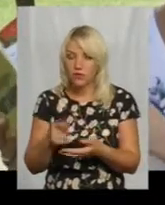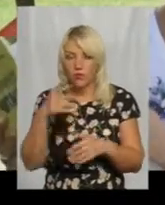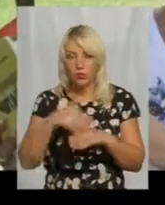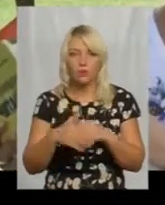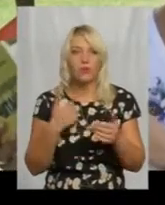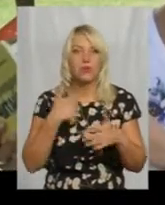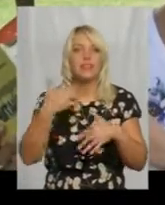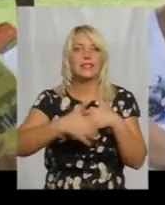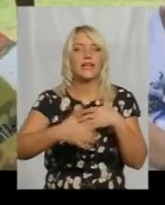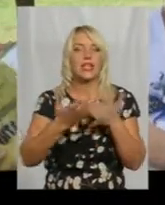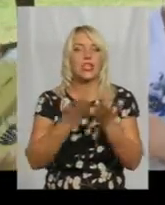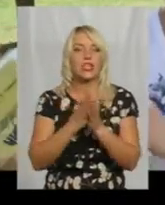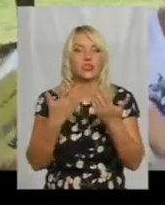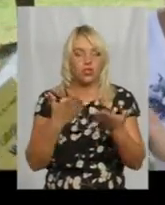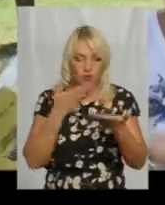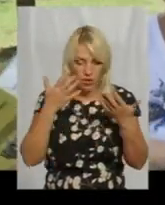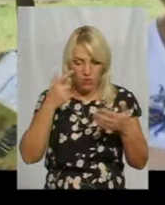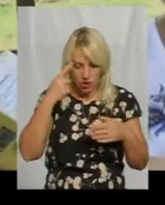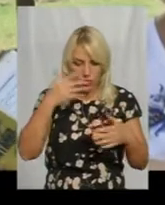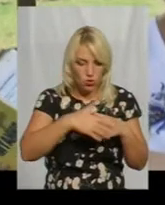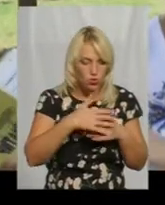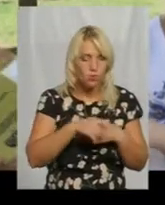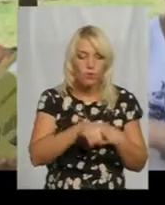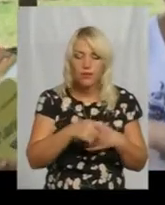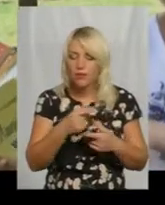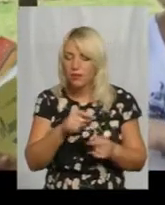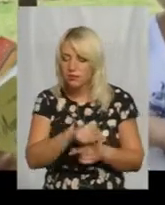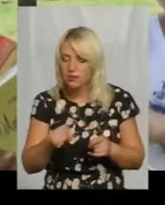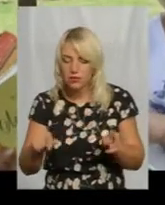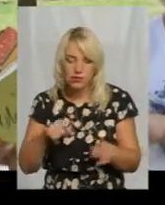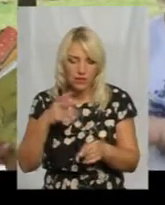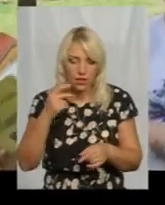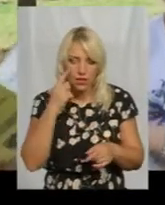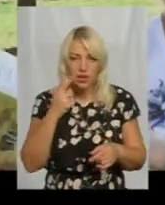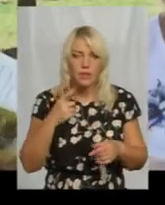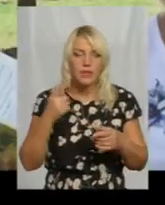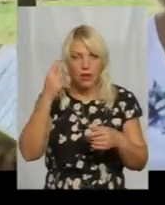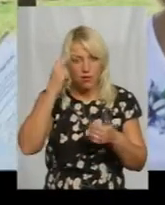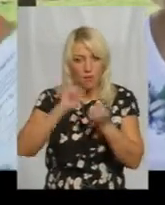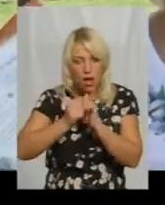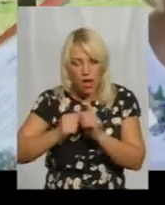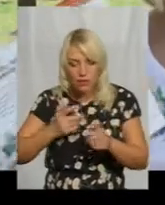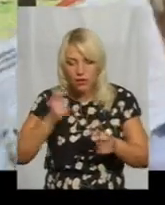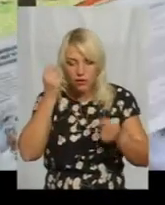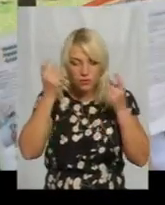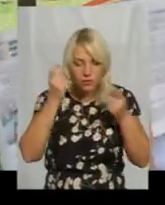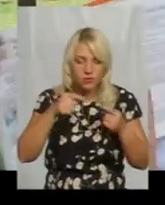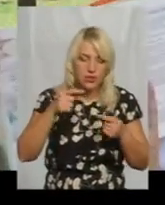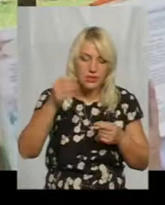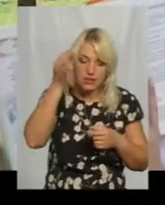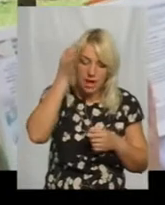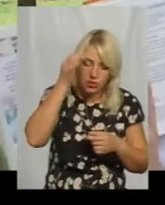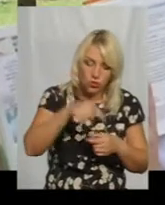десь на середині книжки. Вона легко орієнтується, де вона. Вона може, вона включається процеси пам'яті, де вона може згадати, ага, це було